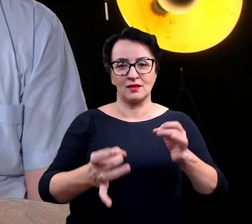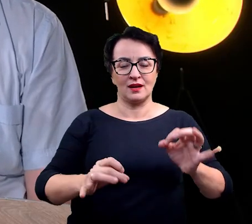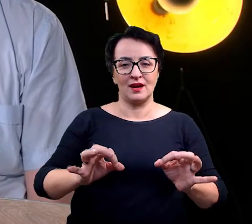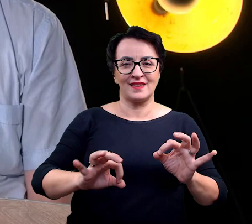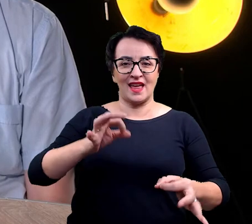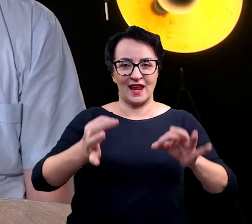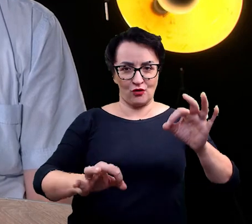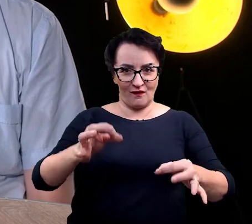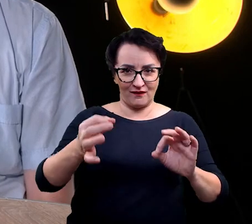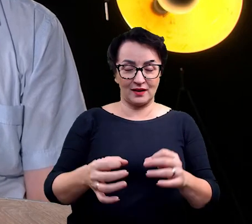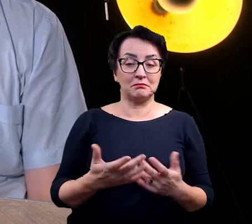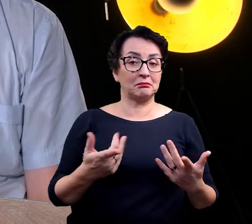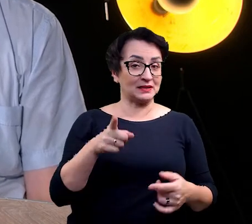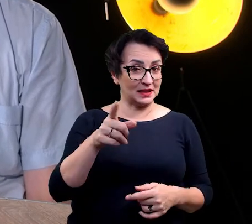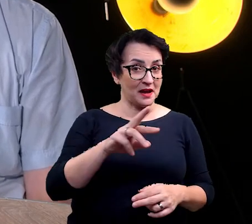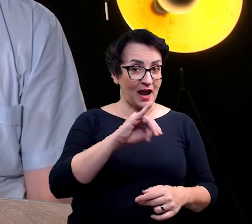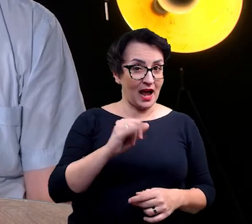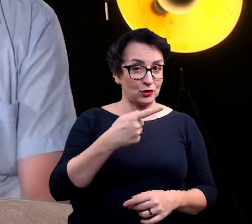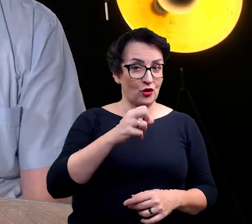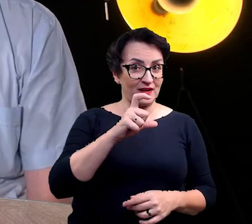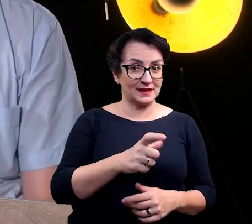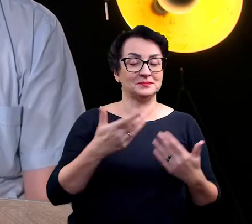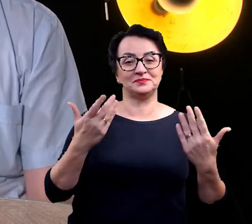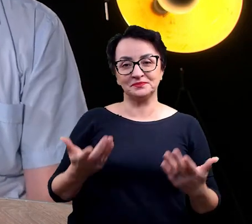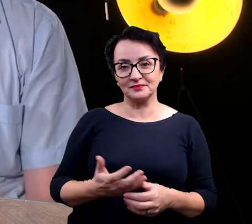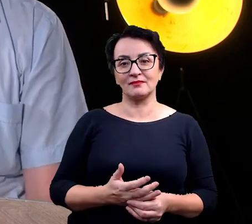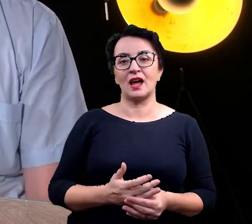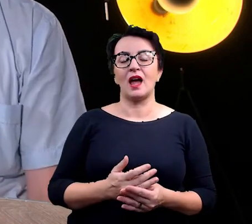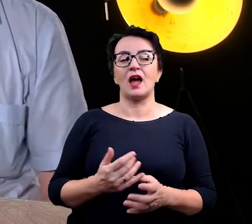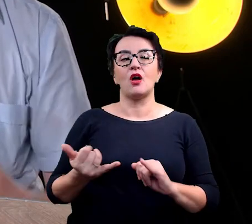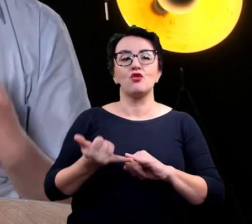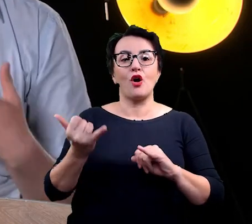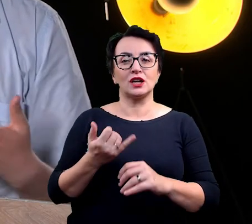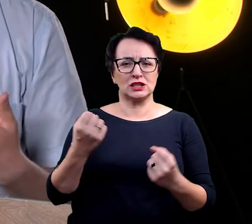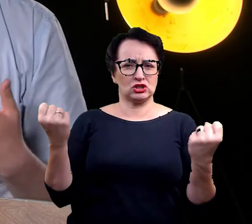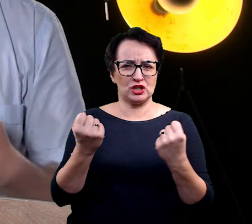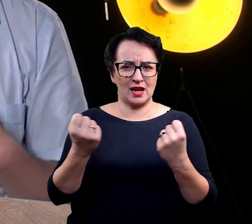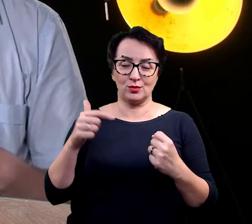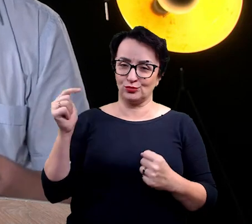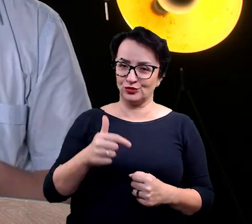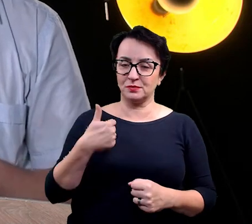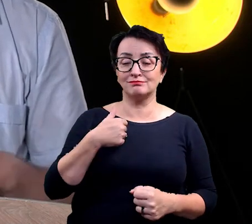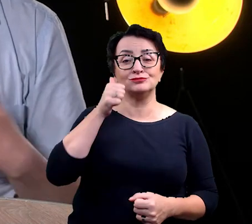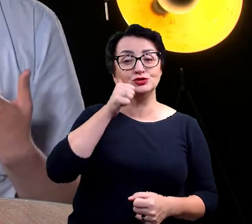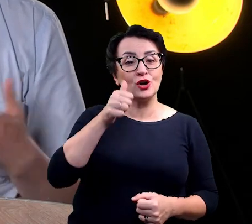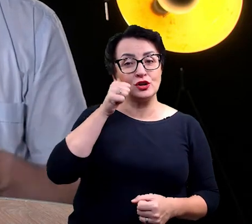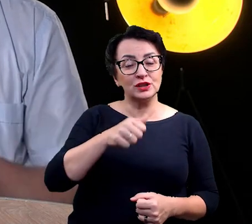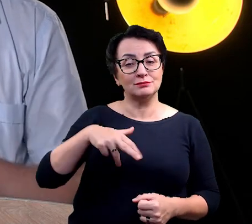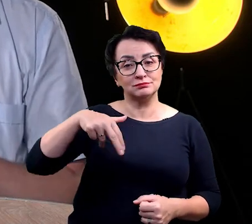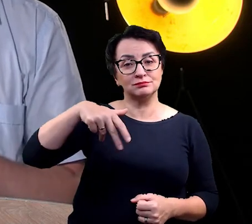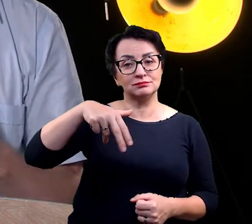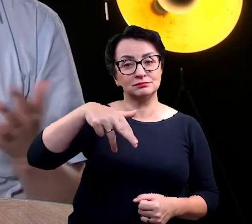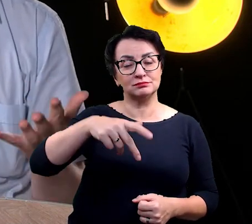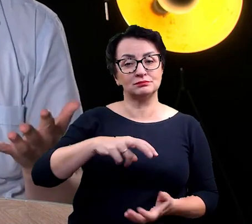rajdowców. Którą trzeba mieć ze sobą, no i trzeba mieć silne nogi, ponieważ dziennie podczas takich badań